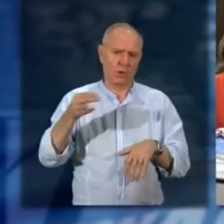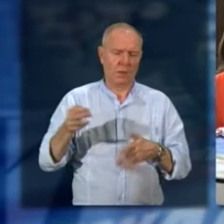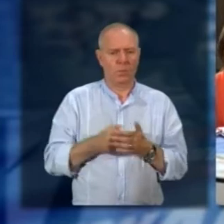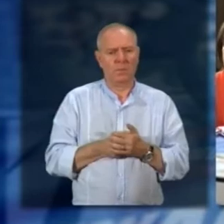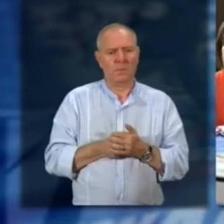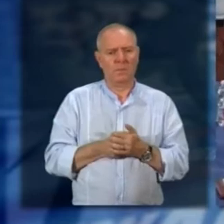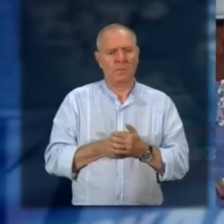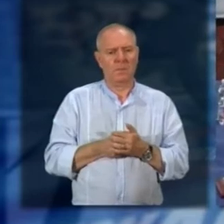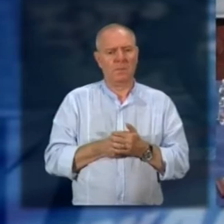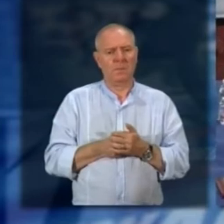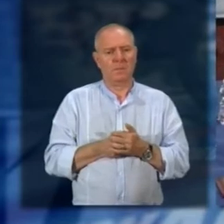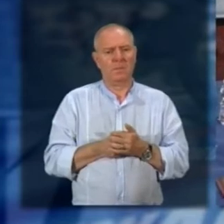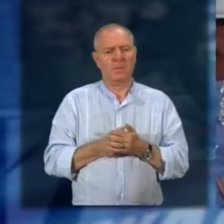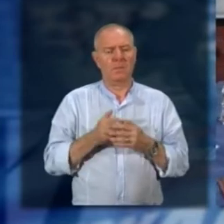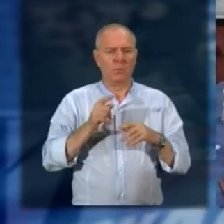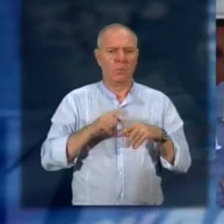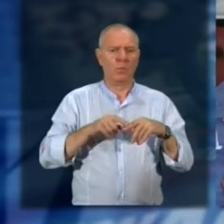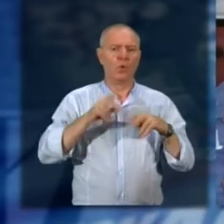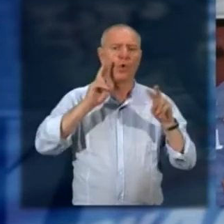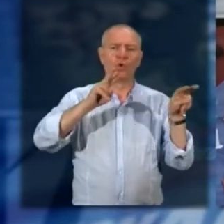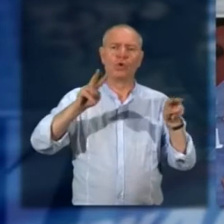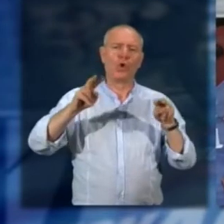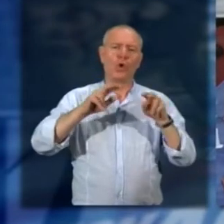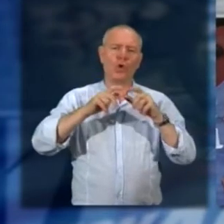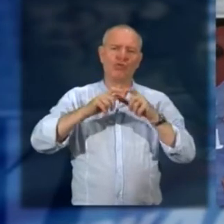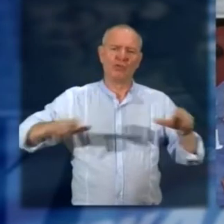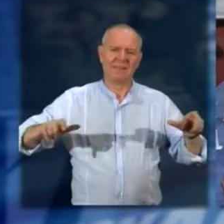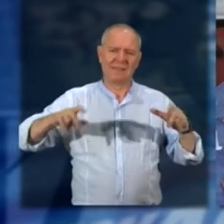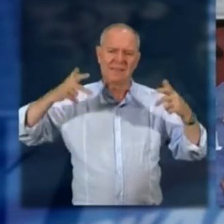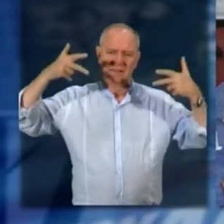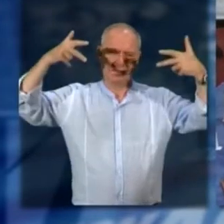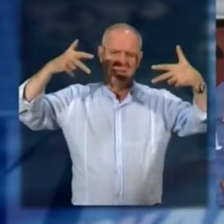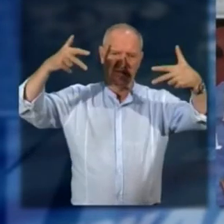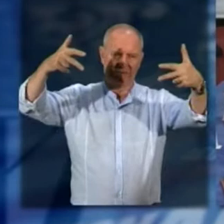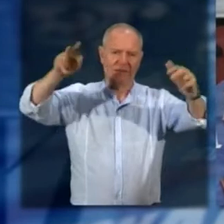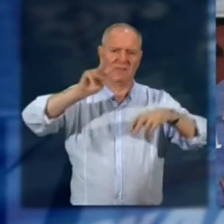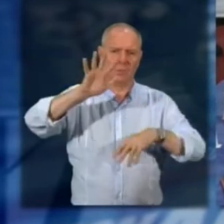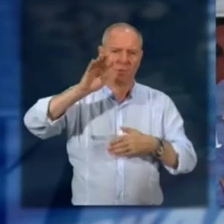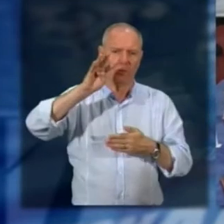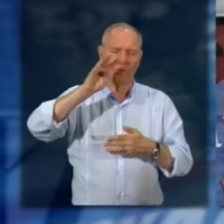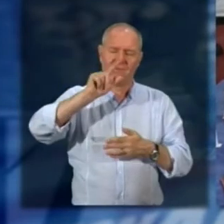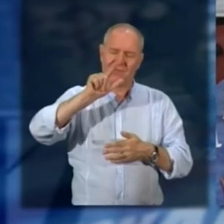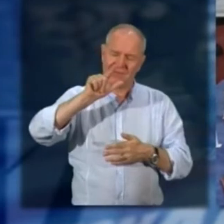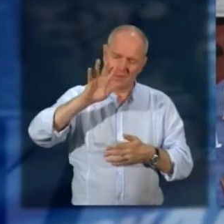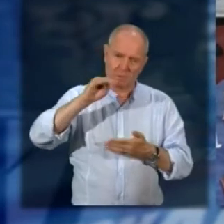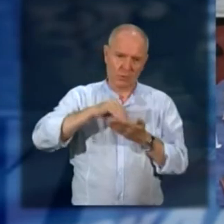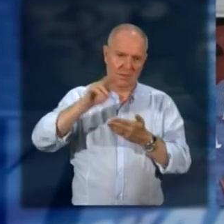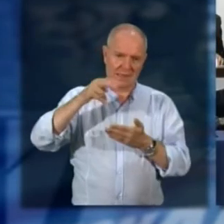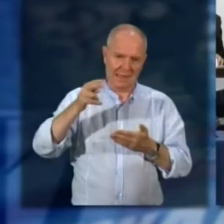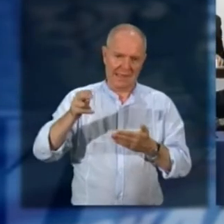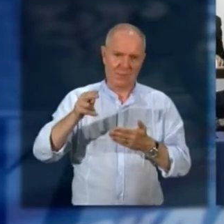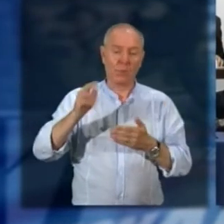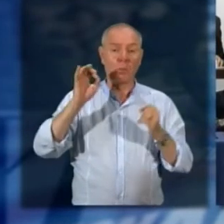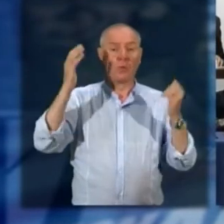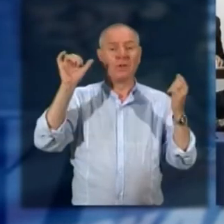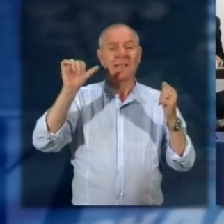24.000 euro per la sorveglianza pubblica che presterà un istituto privato il venerdì e sabato sera tra Piazza San Graziano